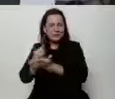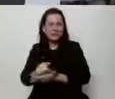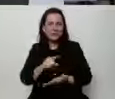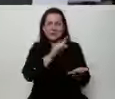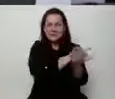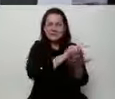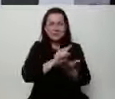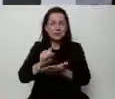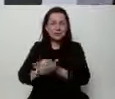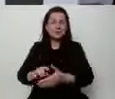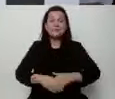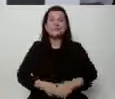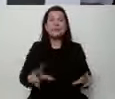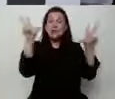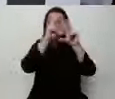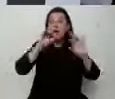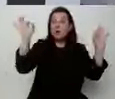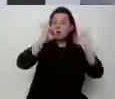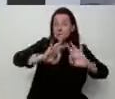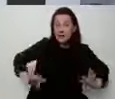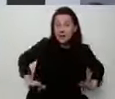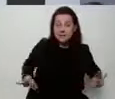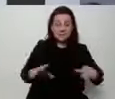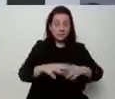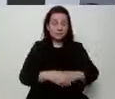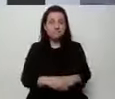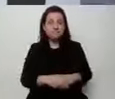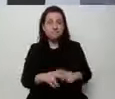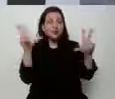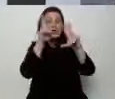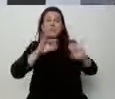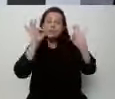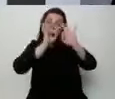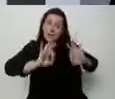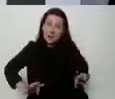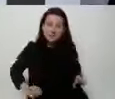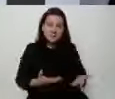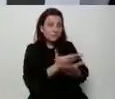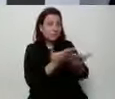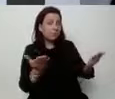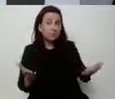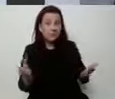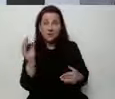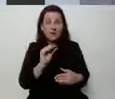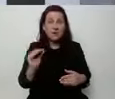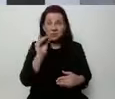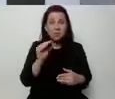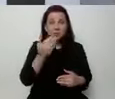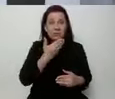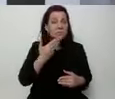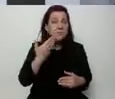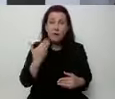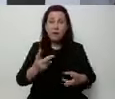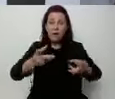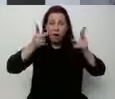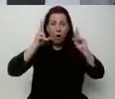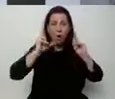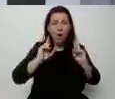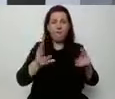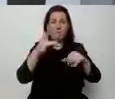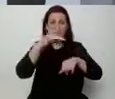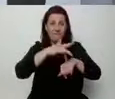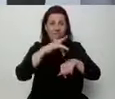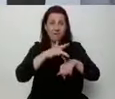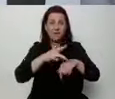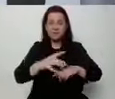Szanowni Państwo, jeszcze nie mamy oficjalnych wyników,